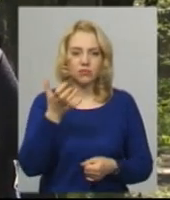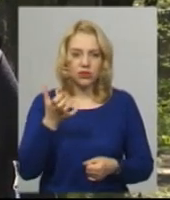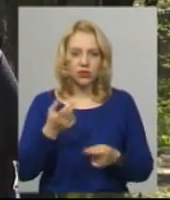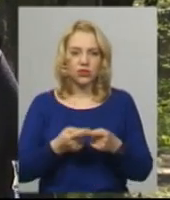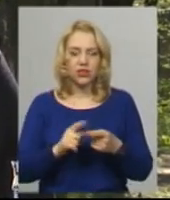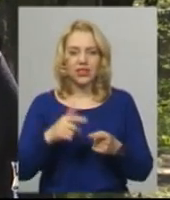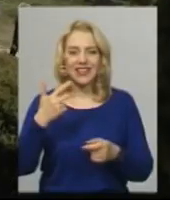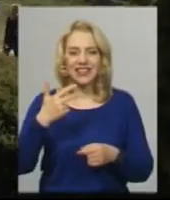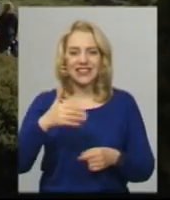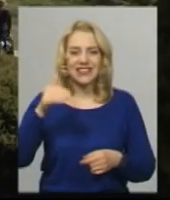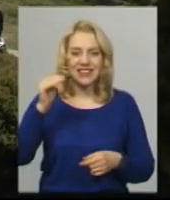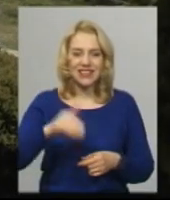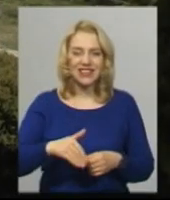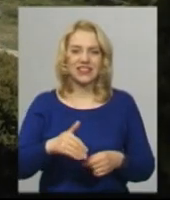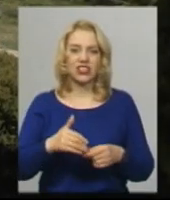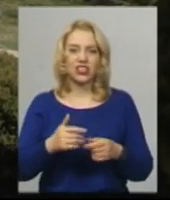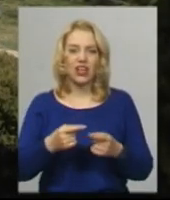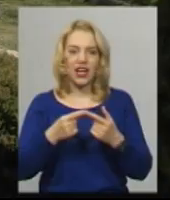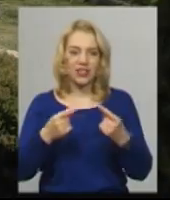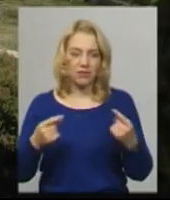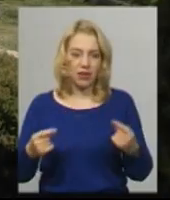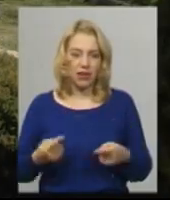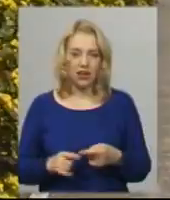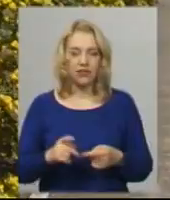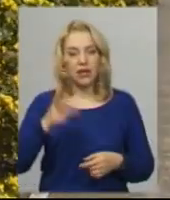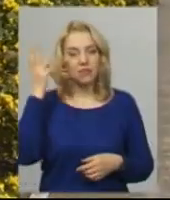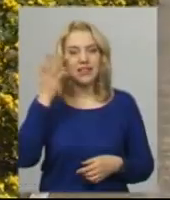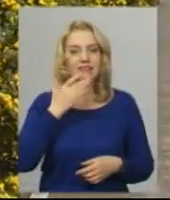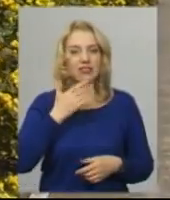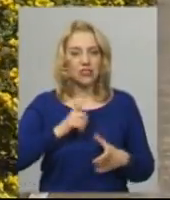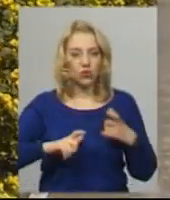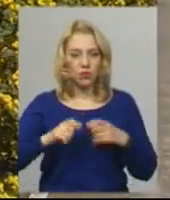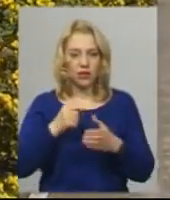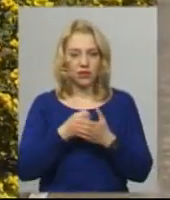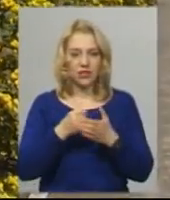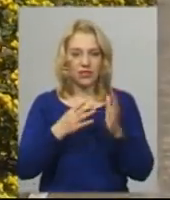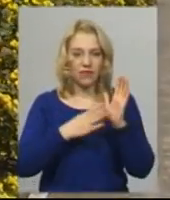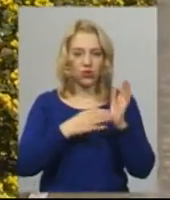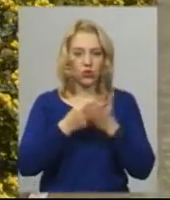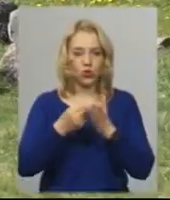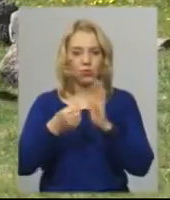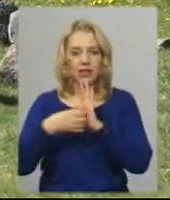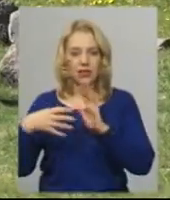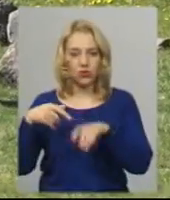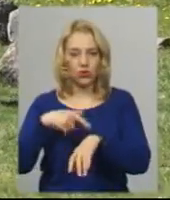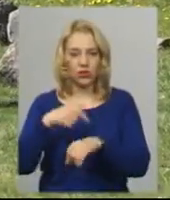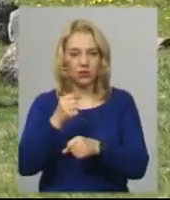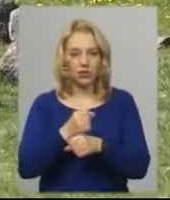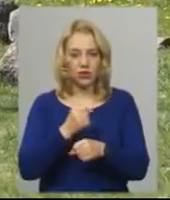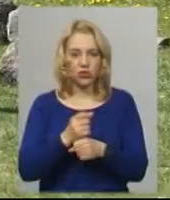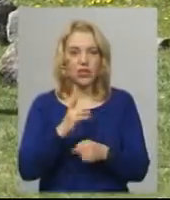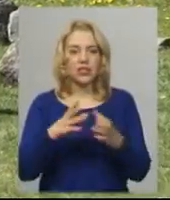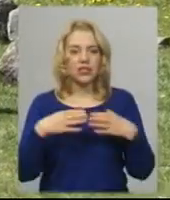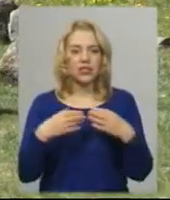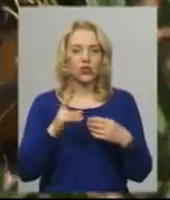30 тисяч екземплярів. Під час карантину Хмельницький національний університет працює з 9 до 15 години. Лише ці відділи, які не можуть прийти на